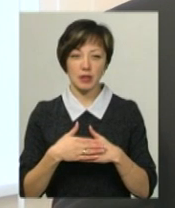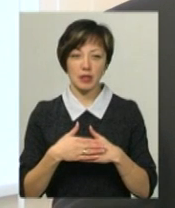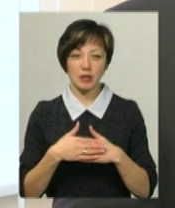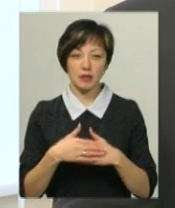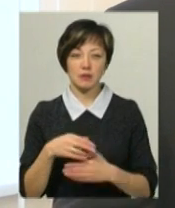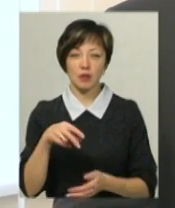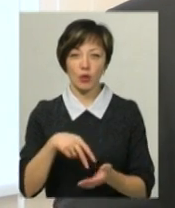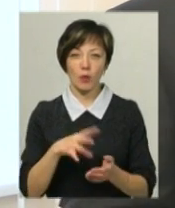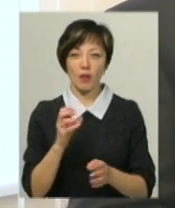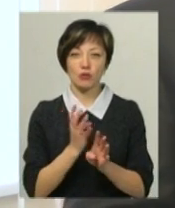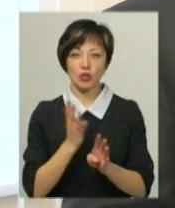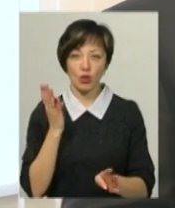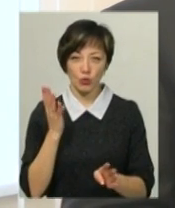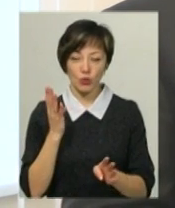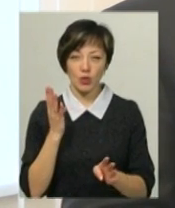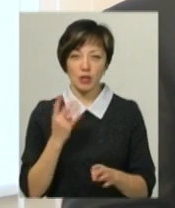стають на чергу,